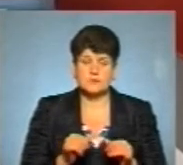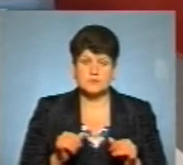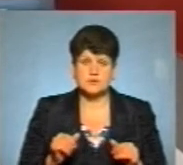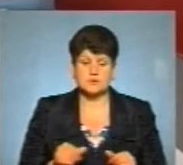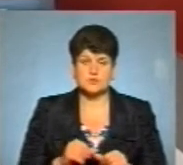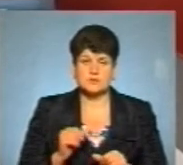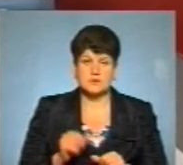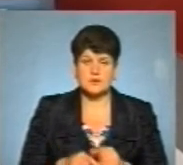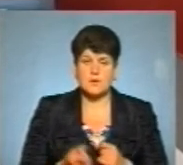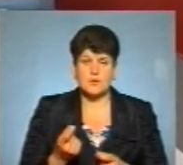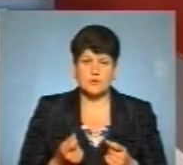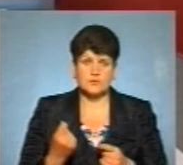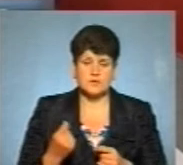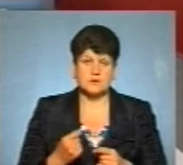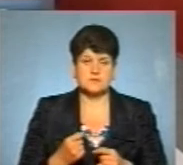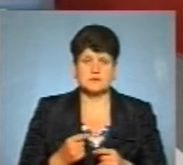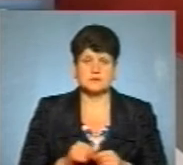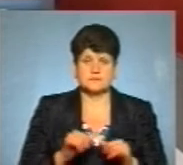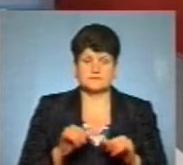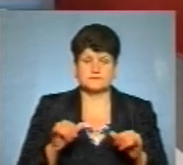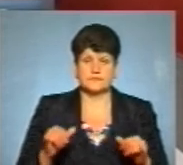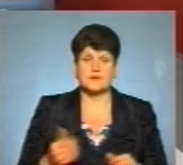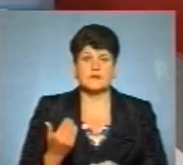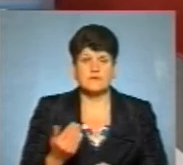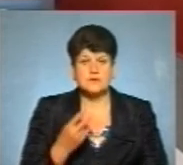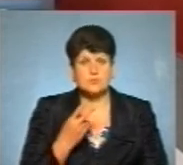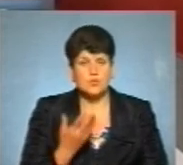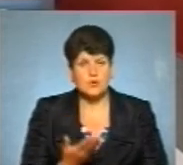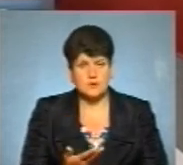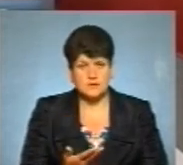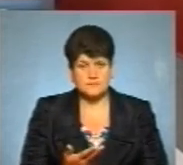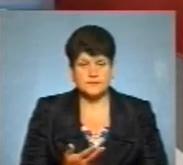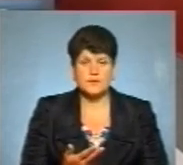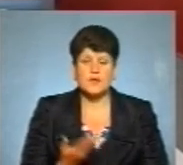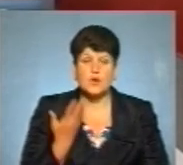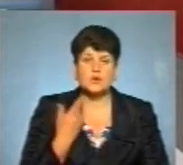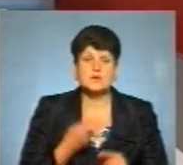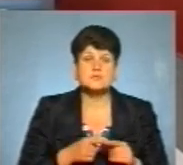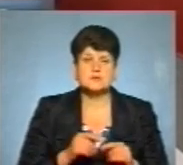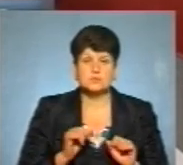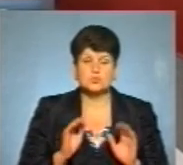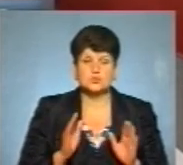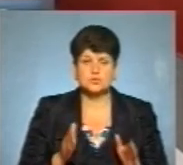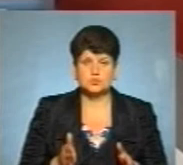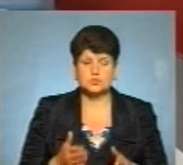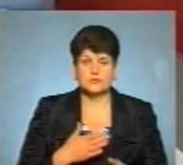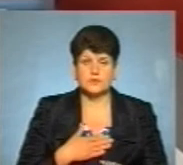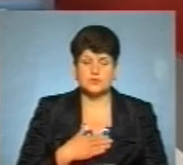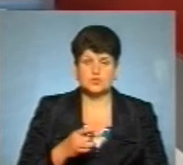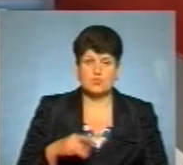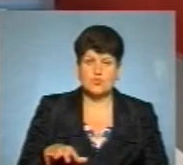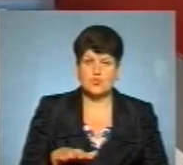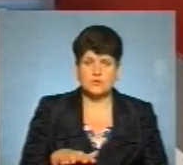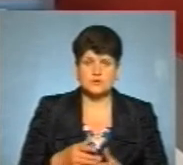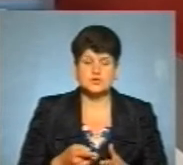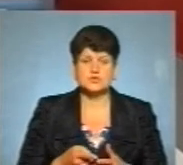зокрема, не проявлялися хвилі епідемії. На ваш погляд, коли це може відбутися, зокрема, у нашому регіоні, чи є у